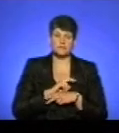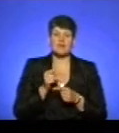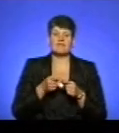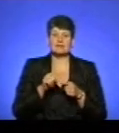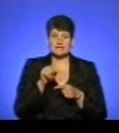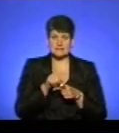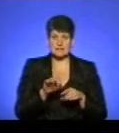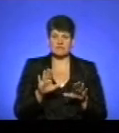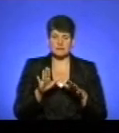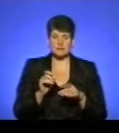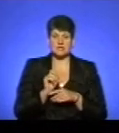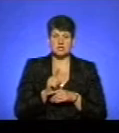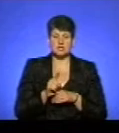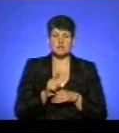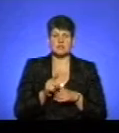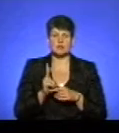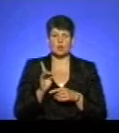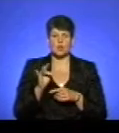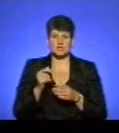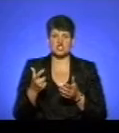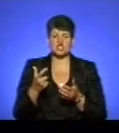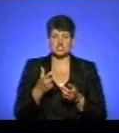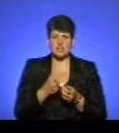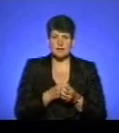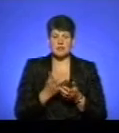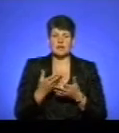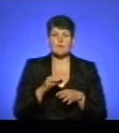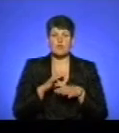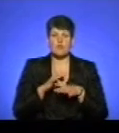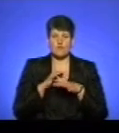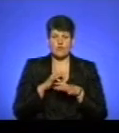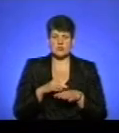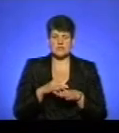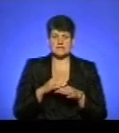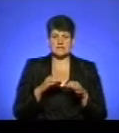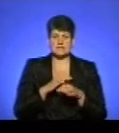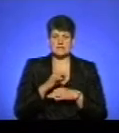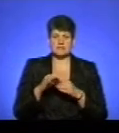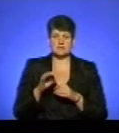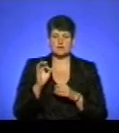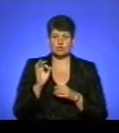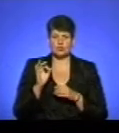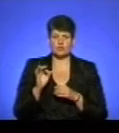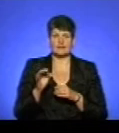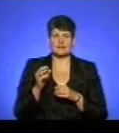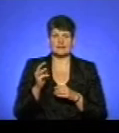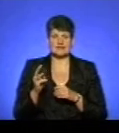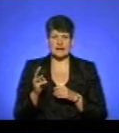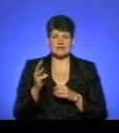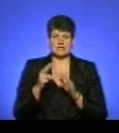випадках назначається курс антирабічних щеплень, який проводиться за схемою на 0, 3, 7,